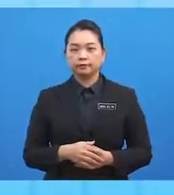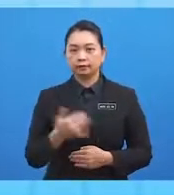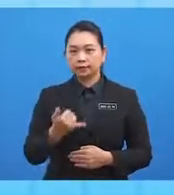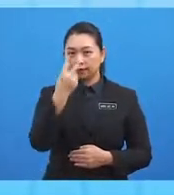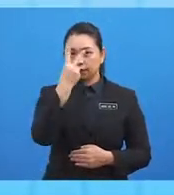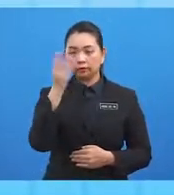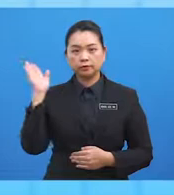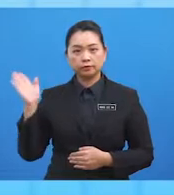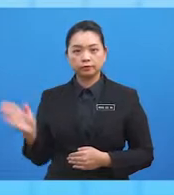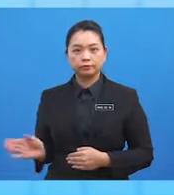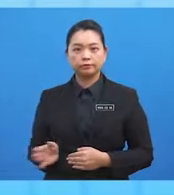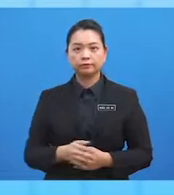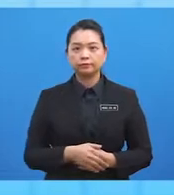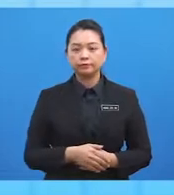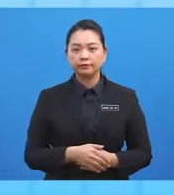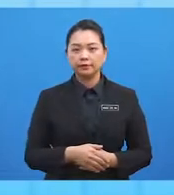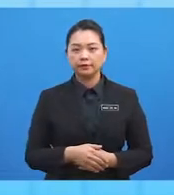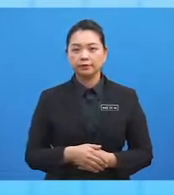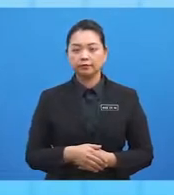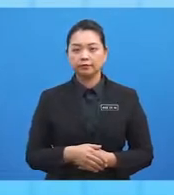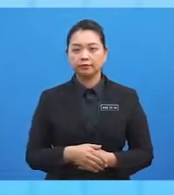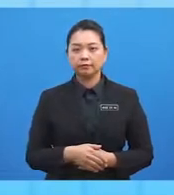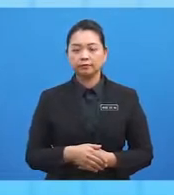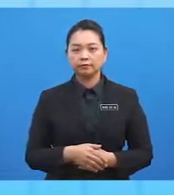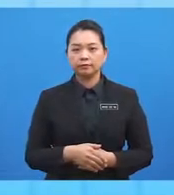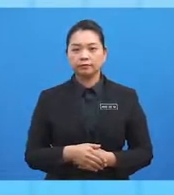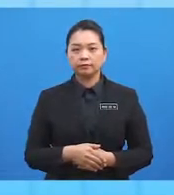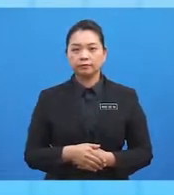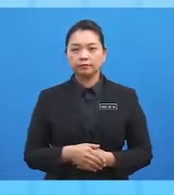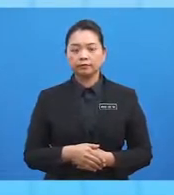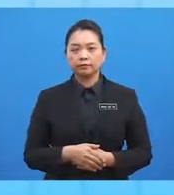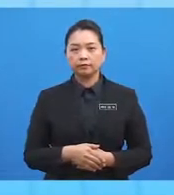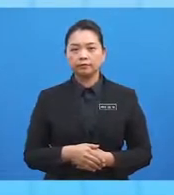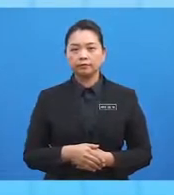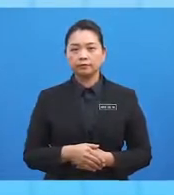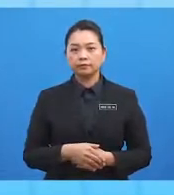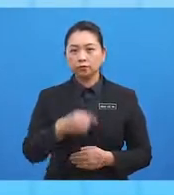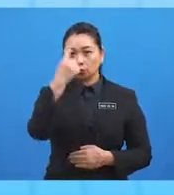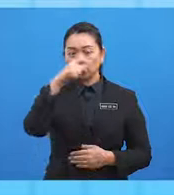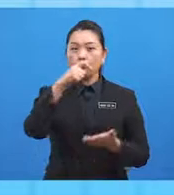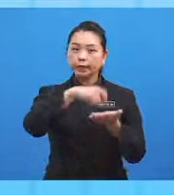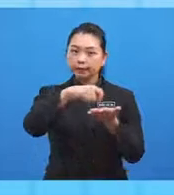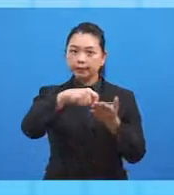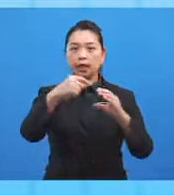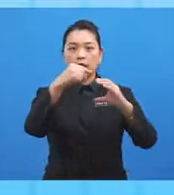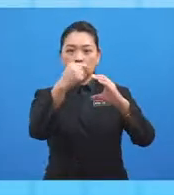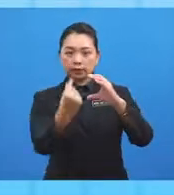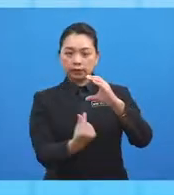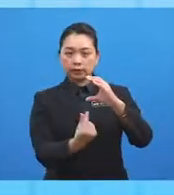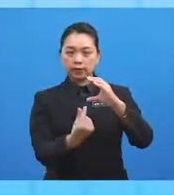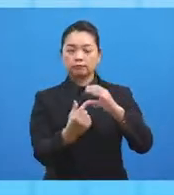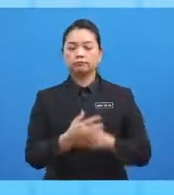lihat contoh keempat seolah menghendaki kita untuk menyatakan longitude